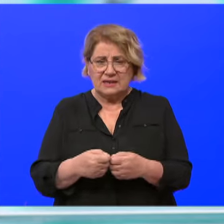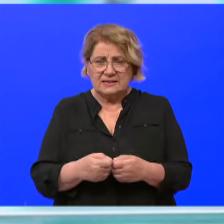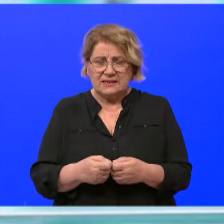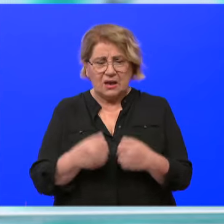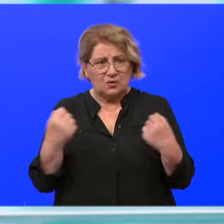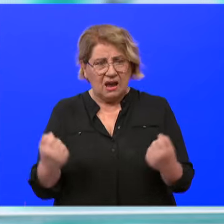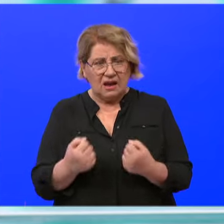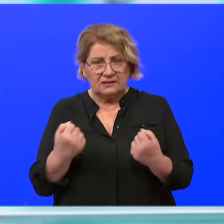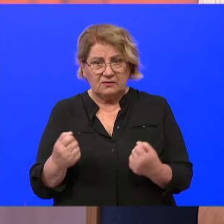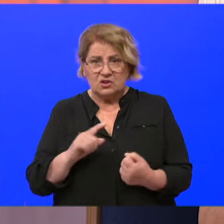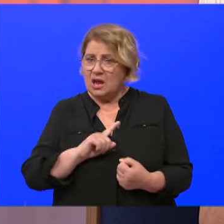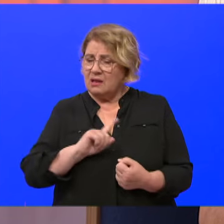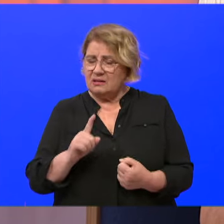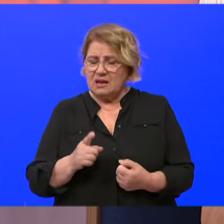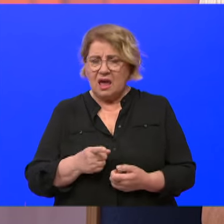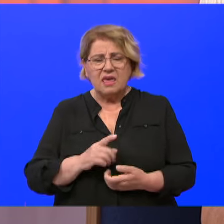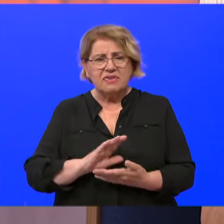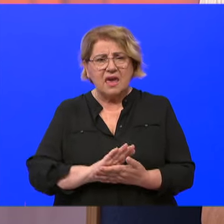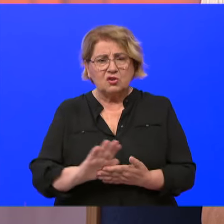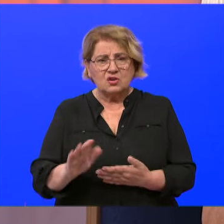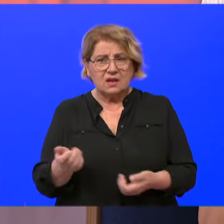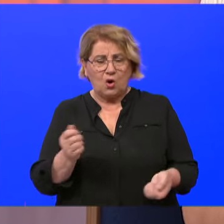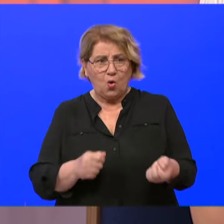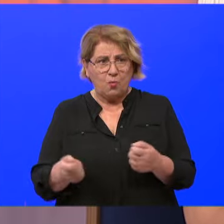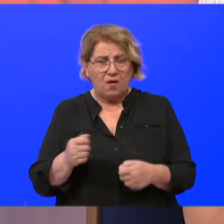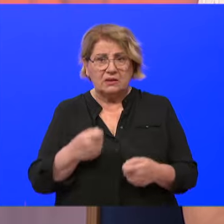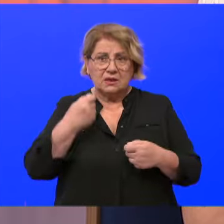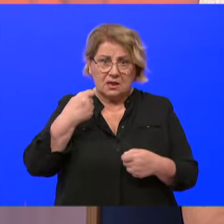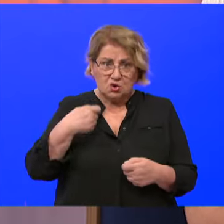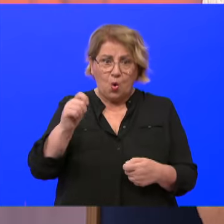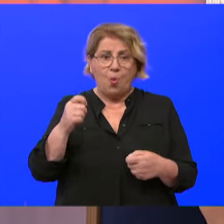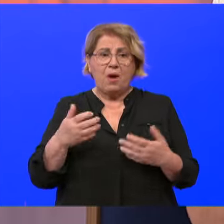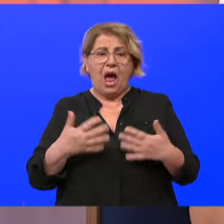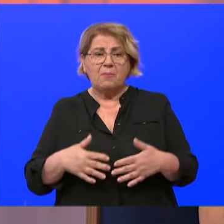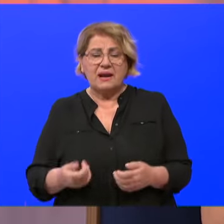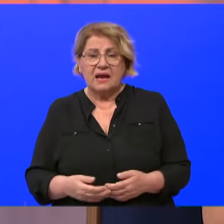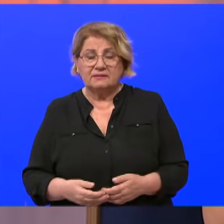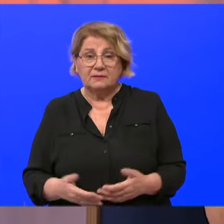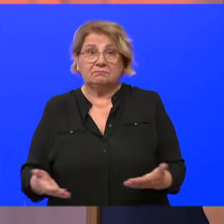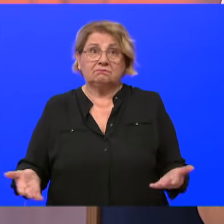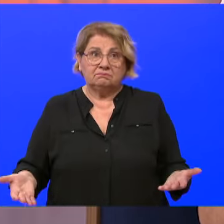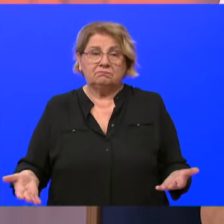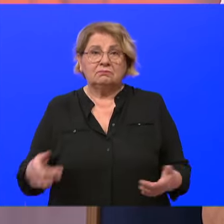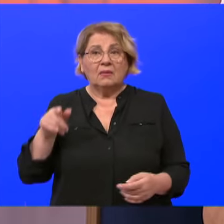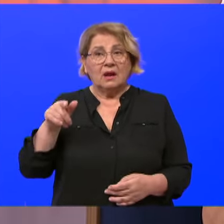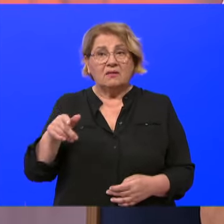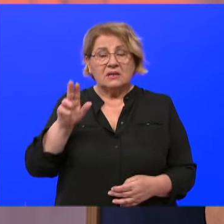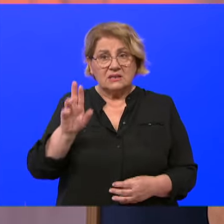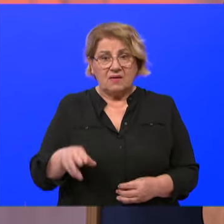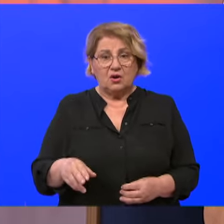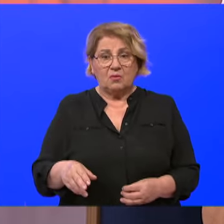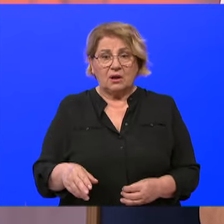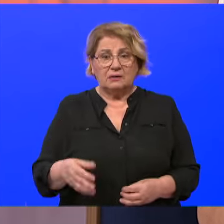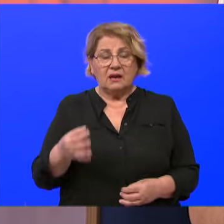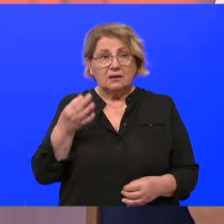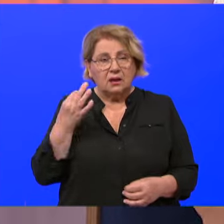jer nije lako kupovati sve te skupe aparate. A na kraju krajeva vi stvarno morate imati